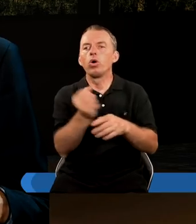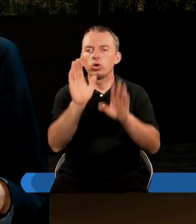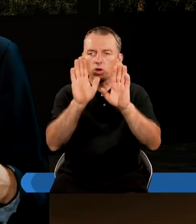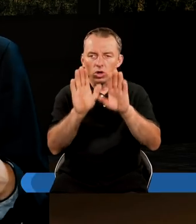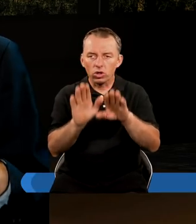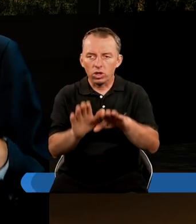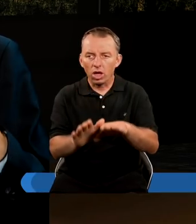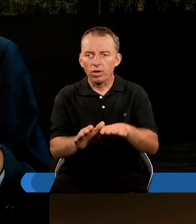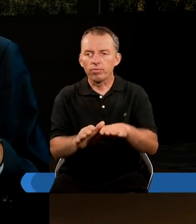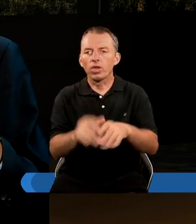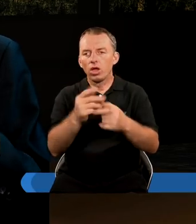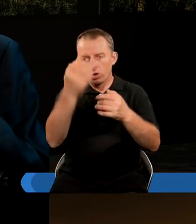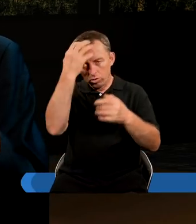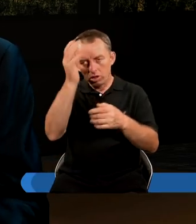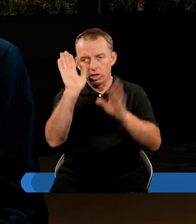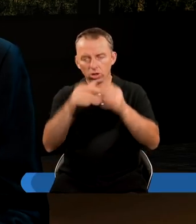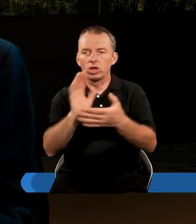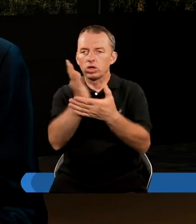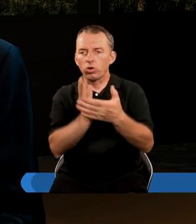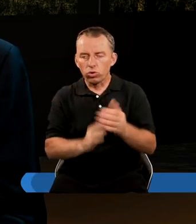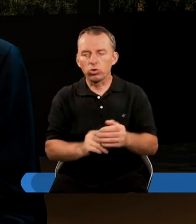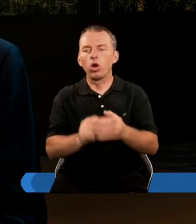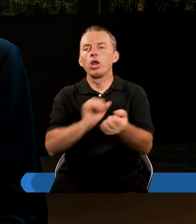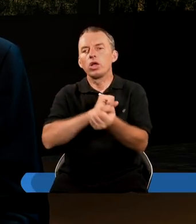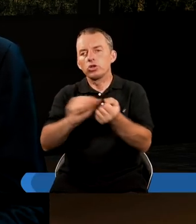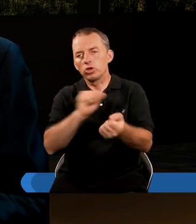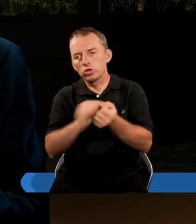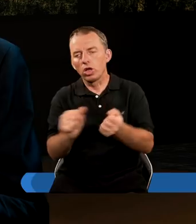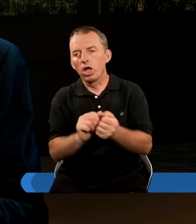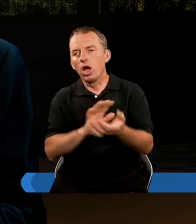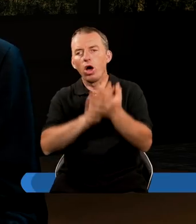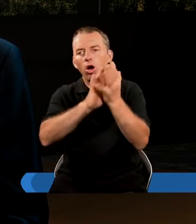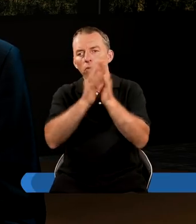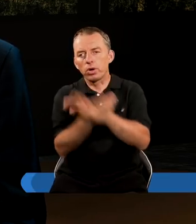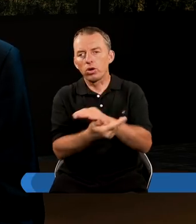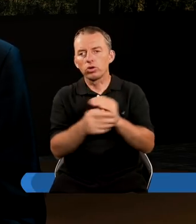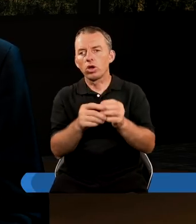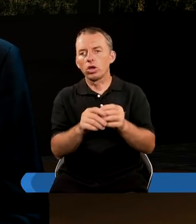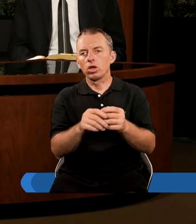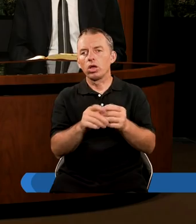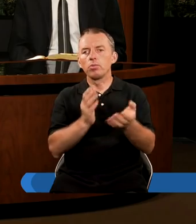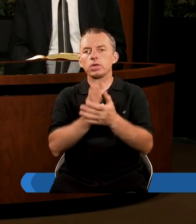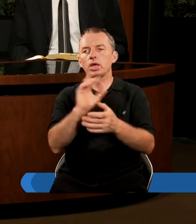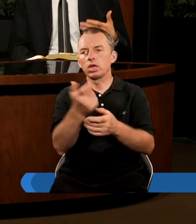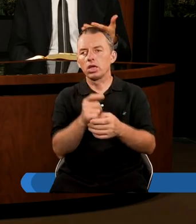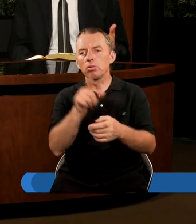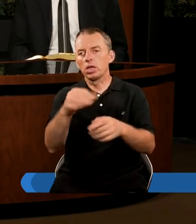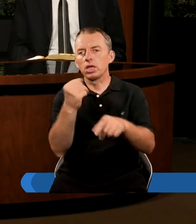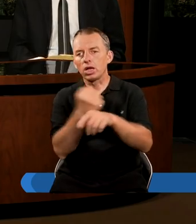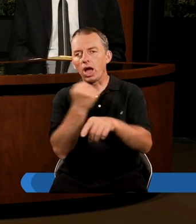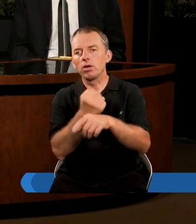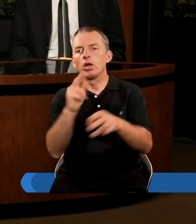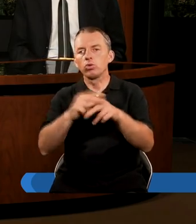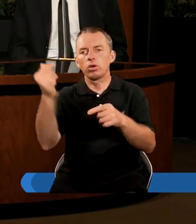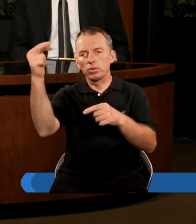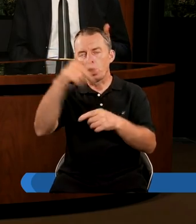te pozostałe królestwa zostają skruszone, zniszczone, obrócone w... Ale przez co? Przez ten kamień,